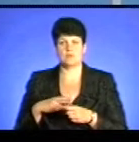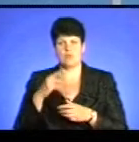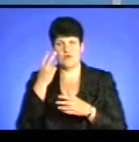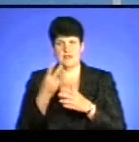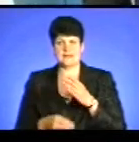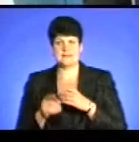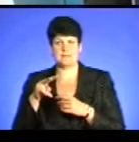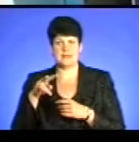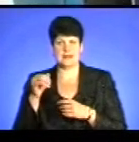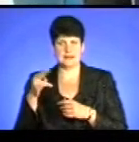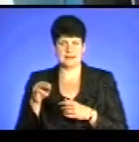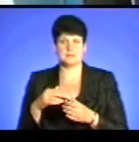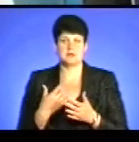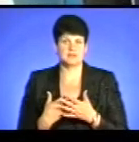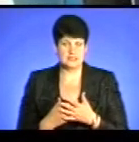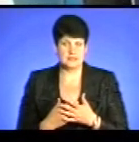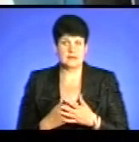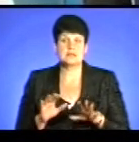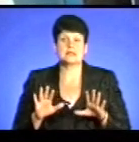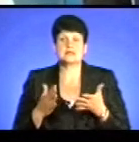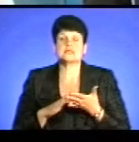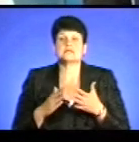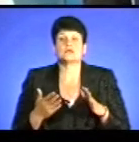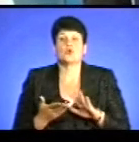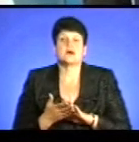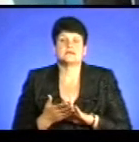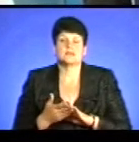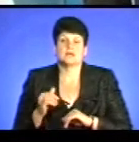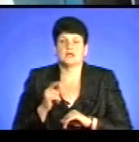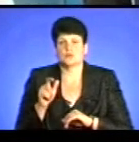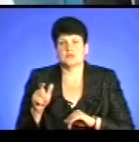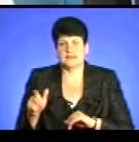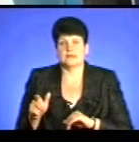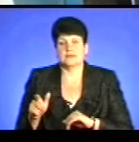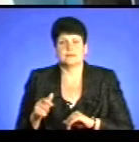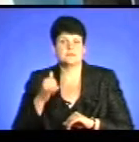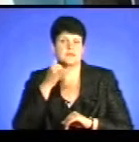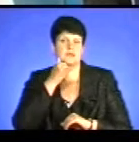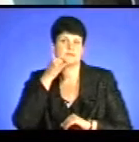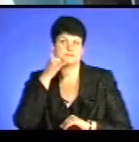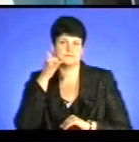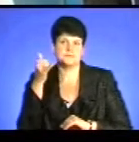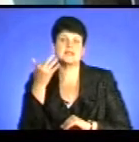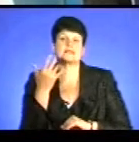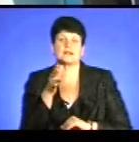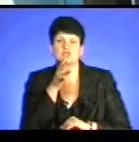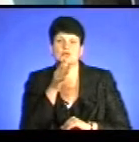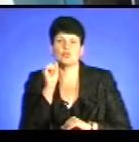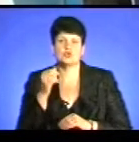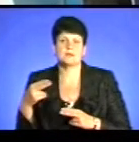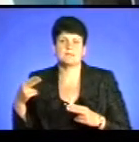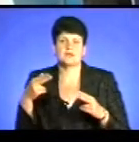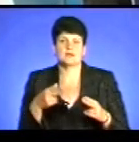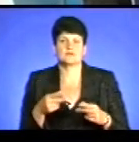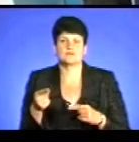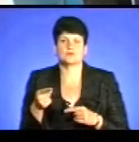літ. Якщо, припустимо, трапляється ситуація і людина набирає телефон, за скільки часу ви можете приїхати, припустимо,